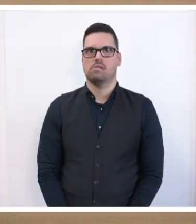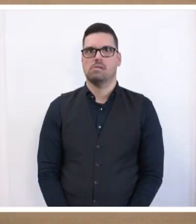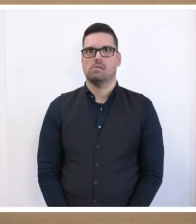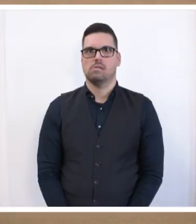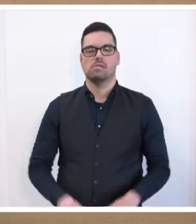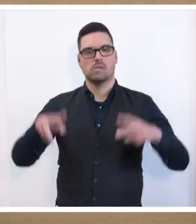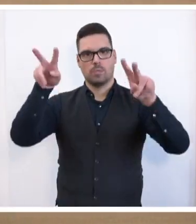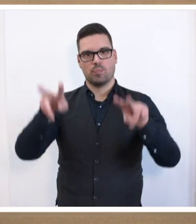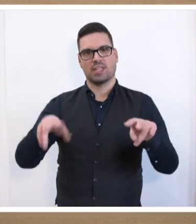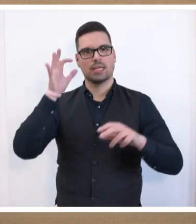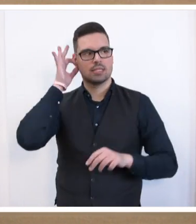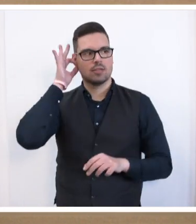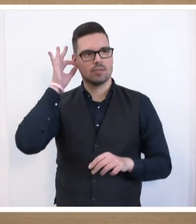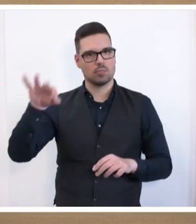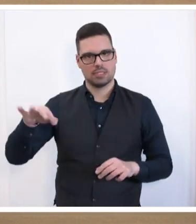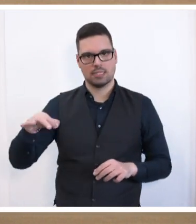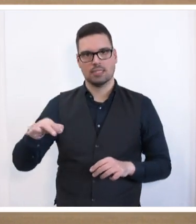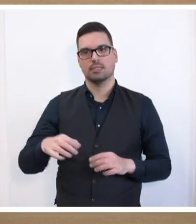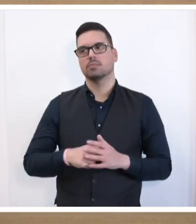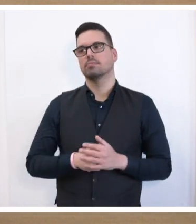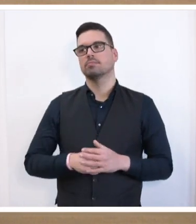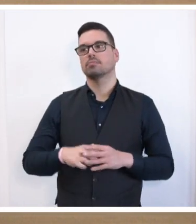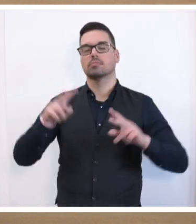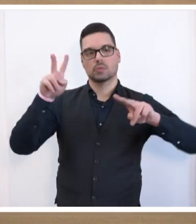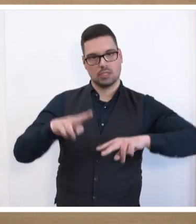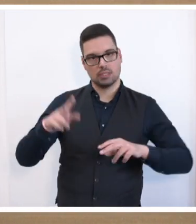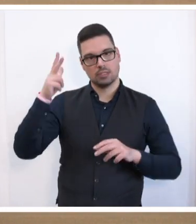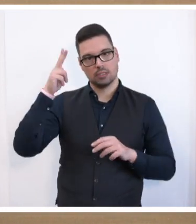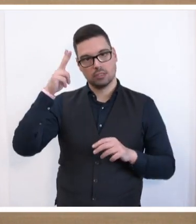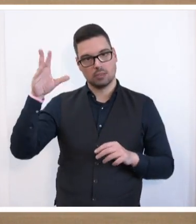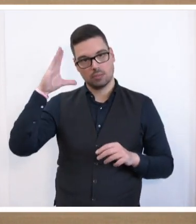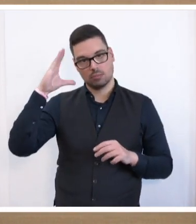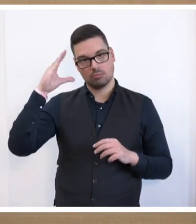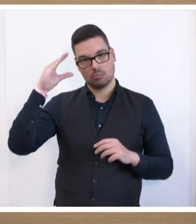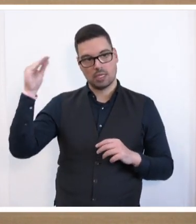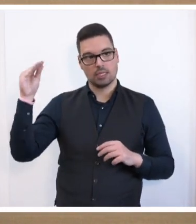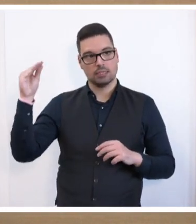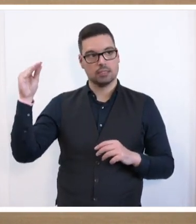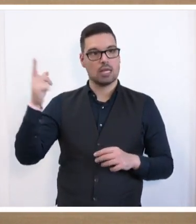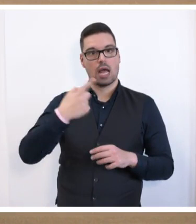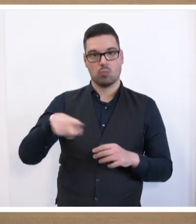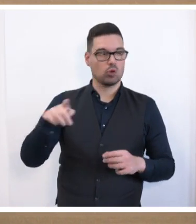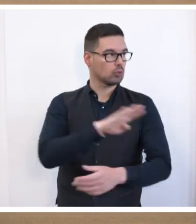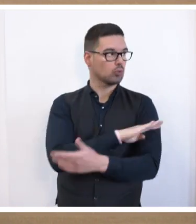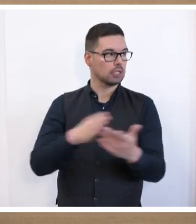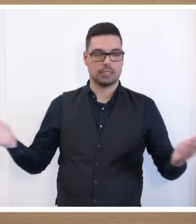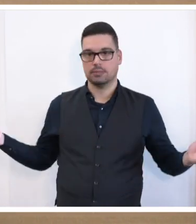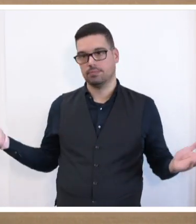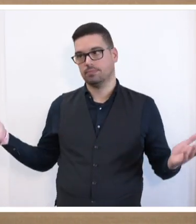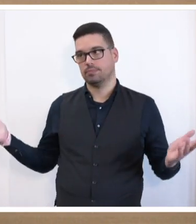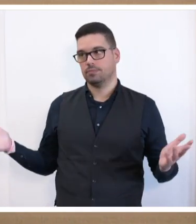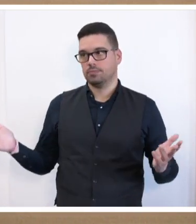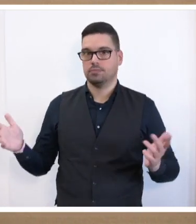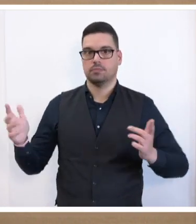Sehr geehrte Frau Präsidentin, meine sehr verehrten Damen und Herren, verehrte Kollegen Abgeordnete, was Wahlen nicht doch alles bewirken